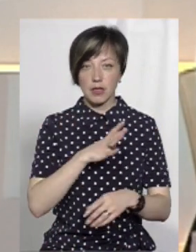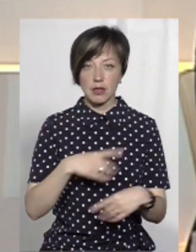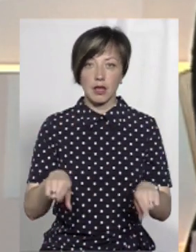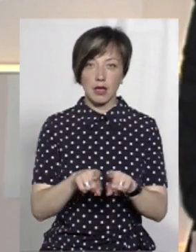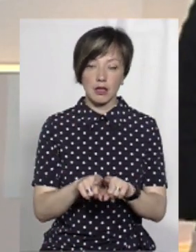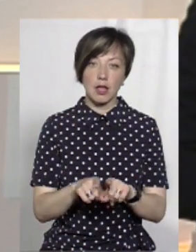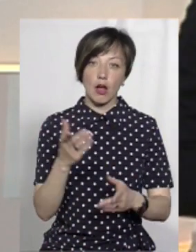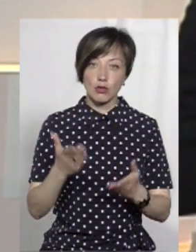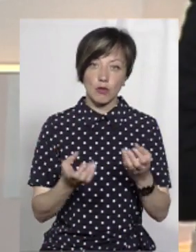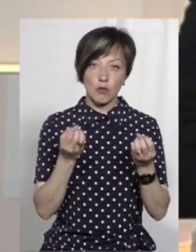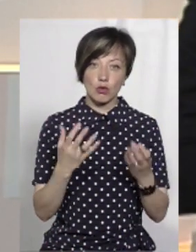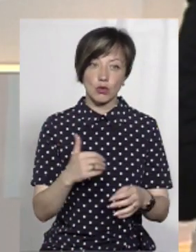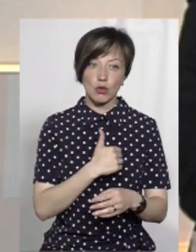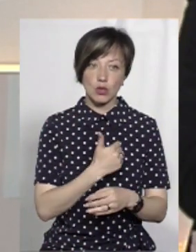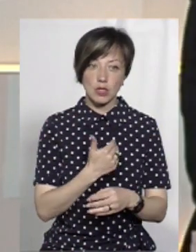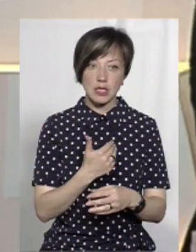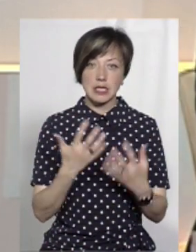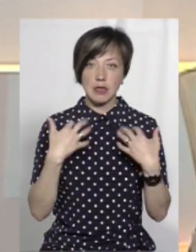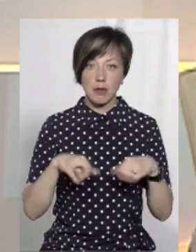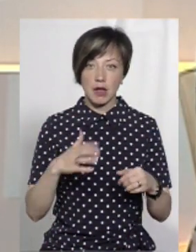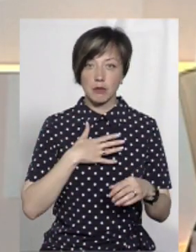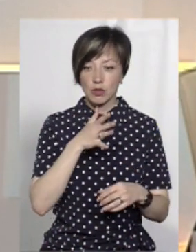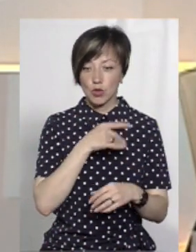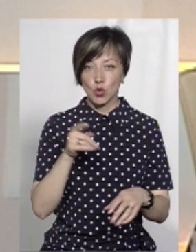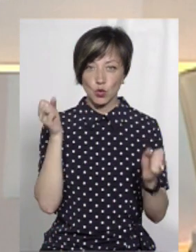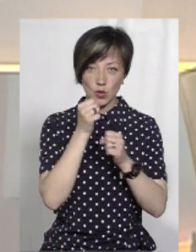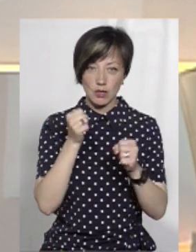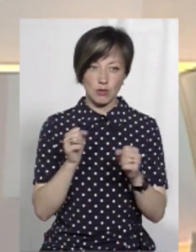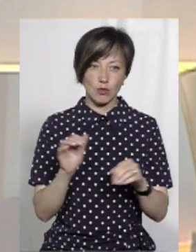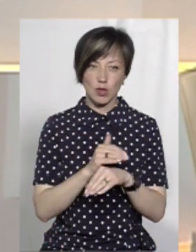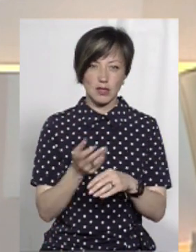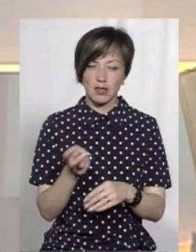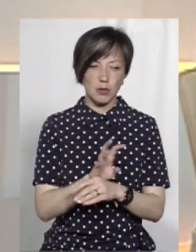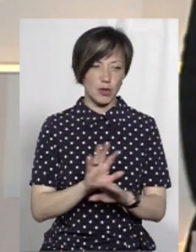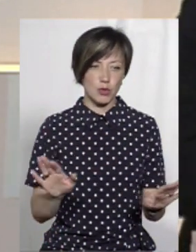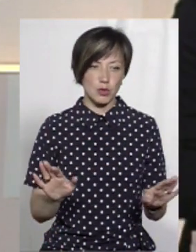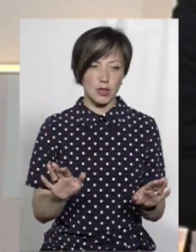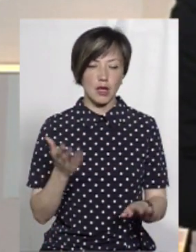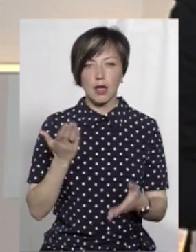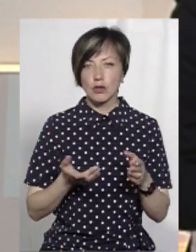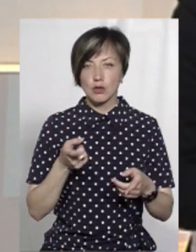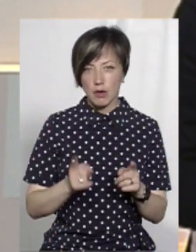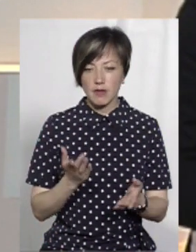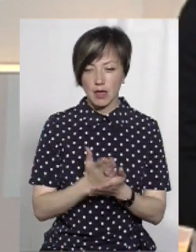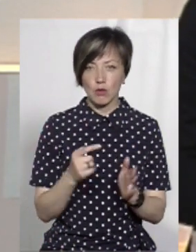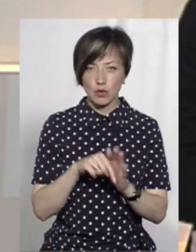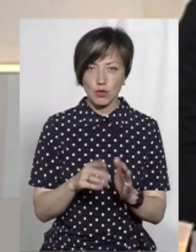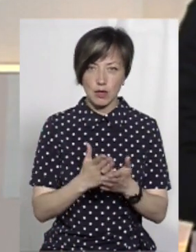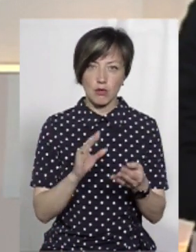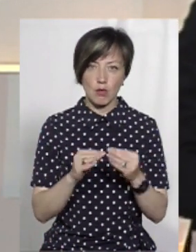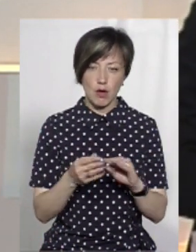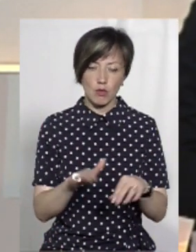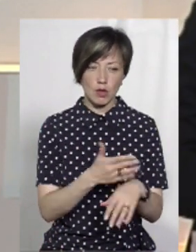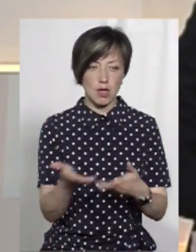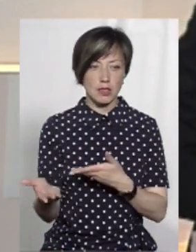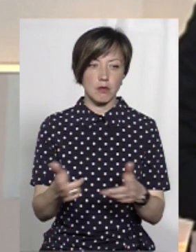такий. Шановні, якщо ви просто хочете забрати мій час з якимись дурницями, то, будь ласка, не приходьте. А якщо справді є по суті і є проблема,